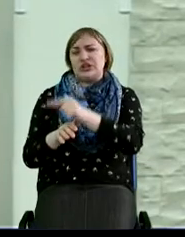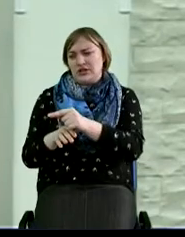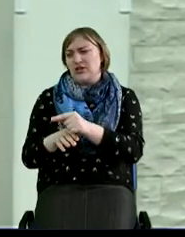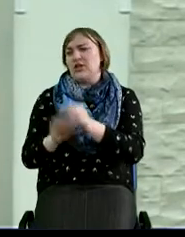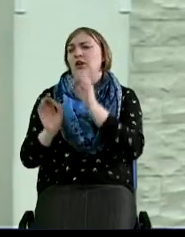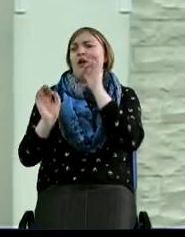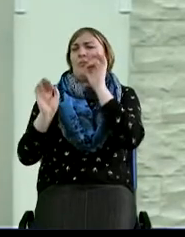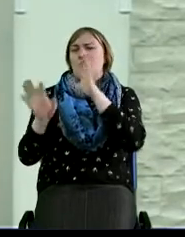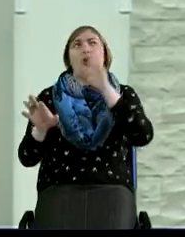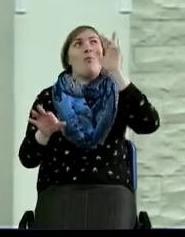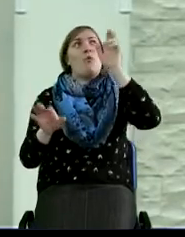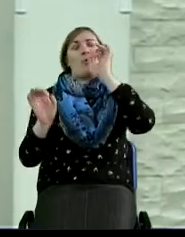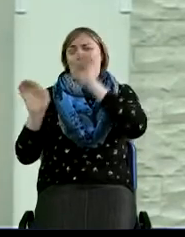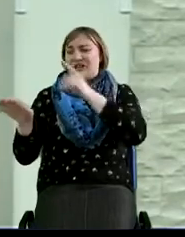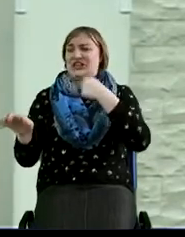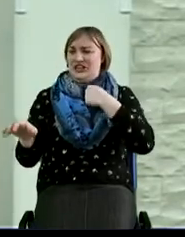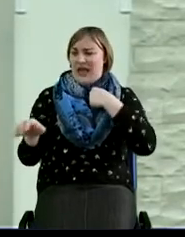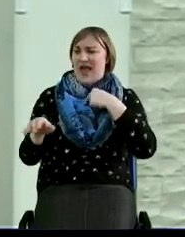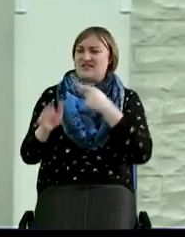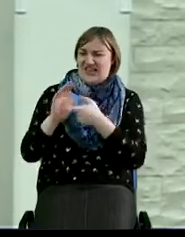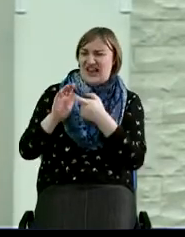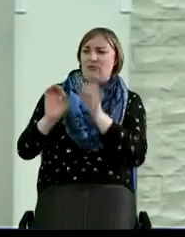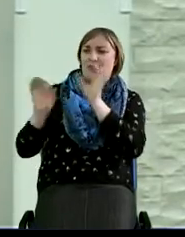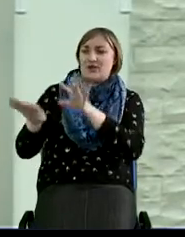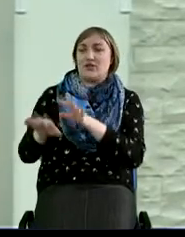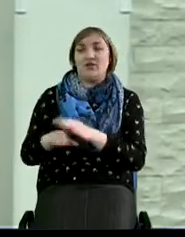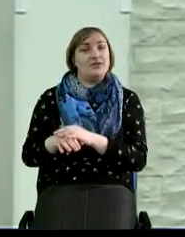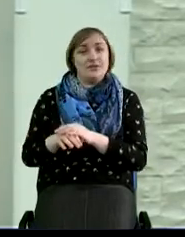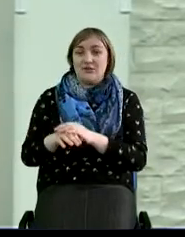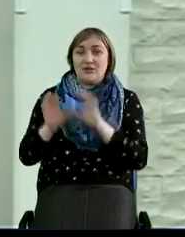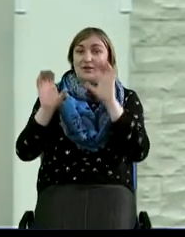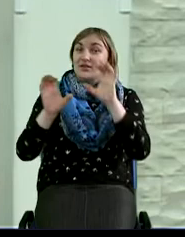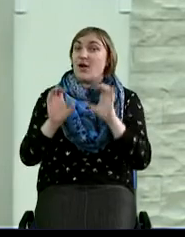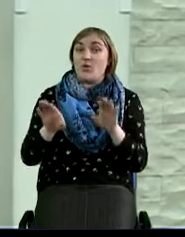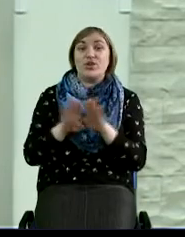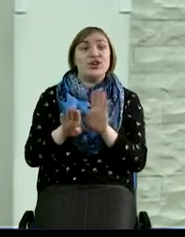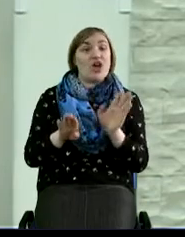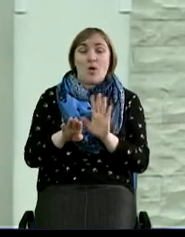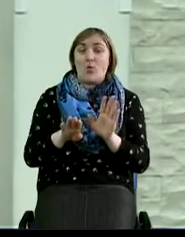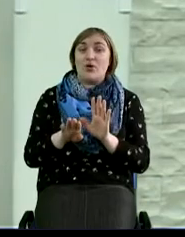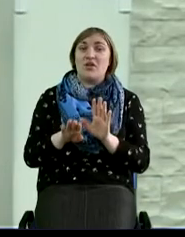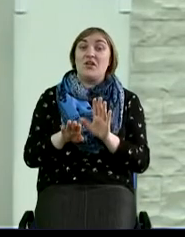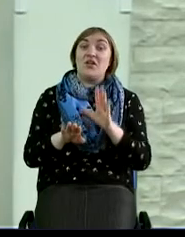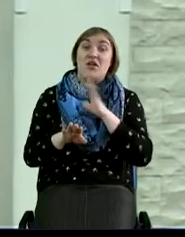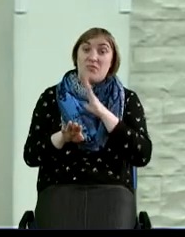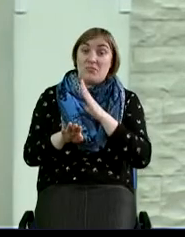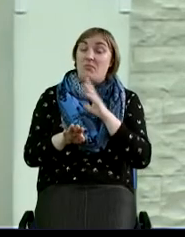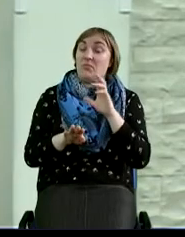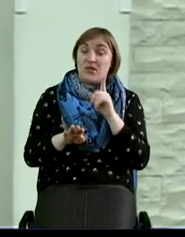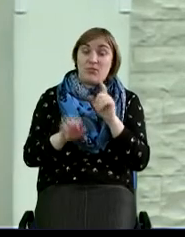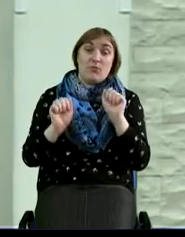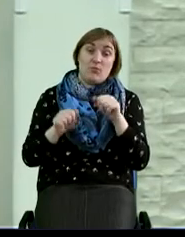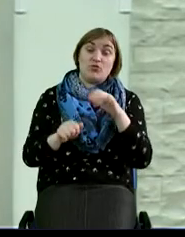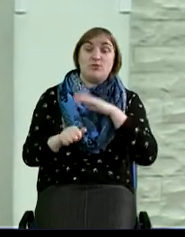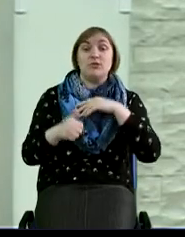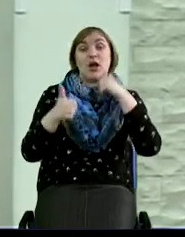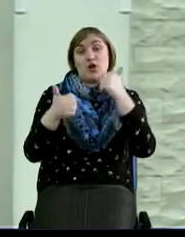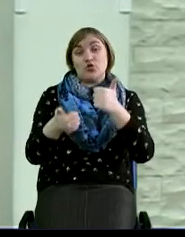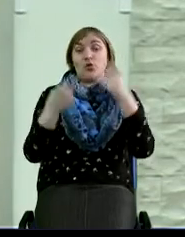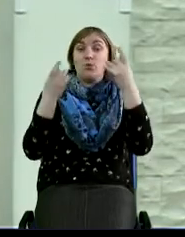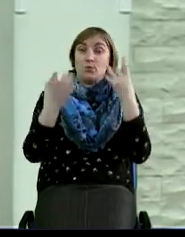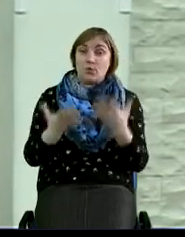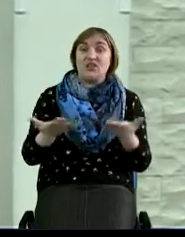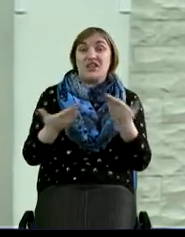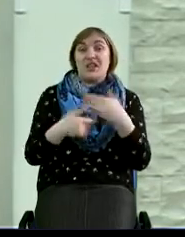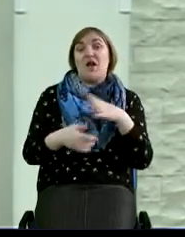раз Бог простил, и я прощаю. Но, сожалению, закон не такой. Было бы так, может быть, иногда хорошо и просто, и нам